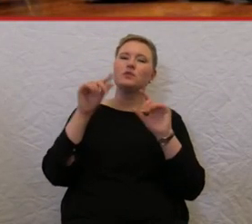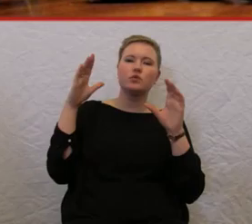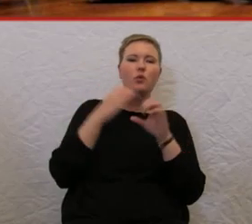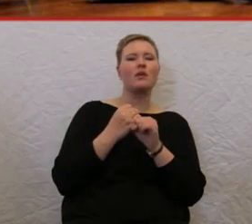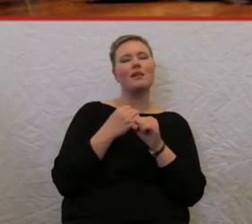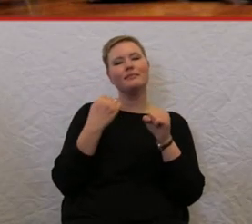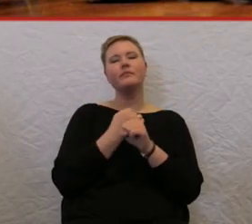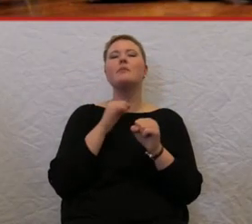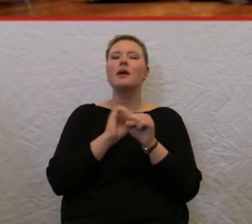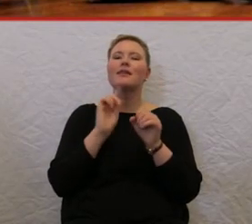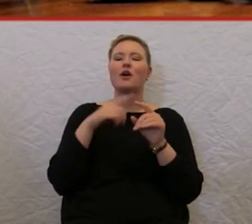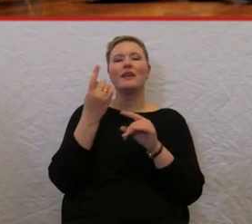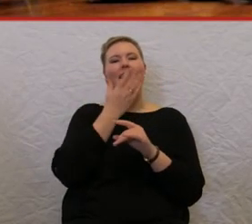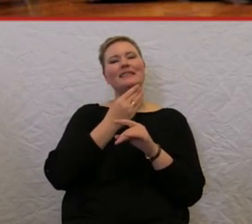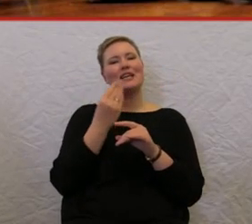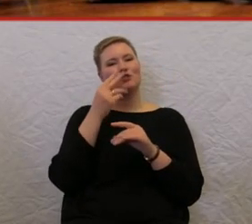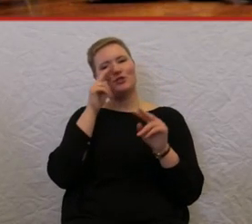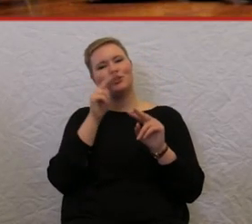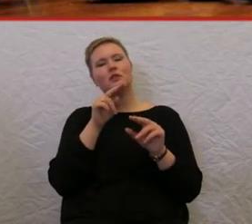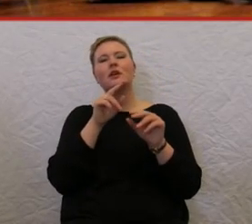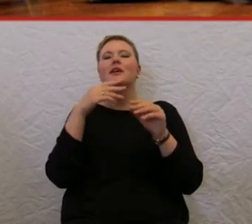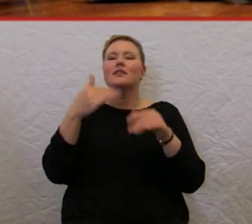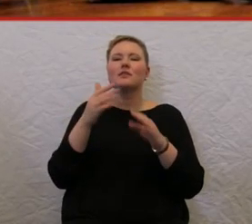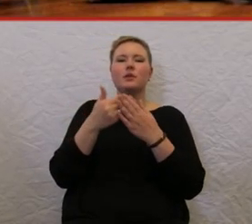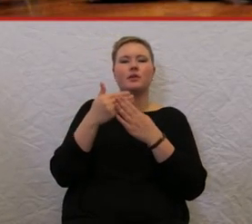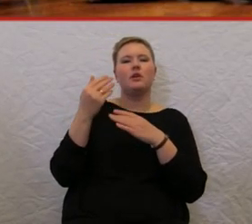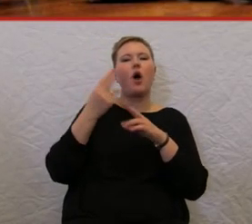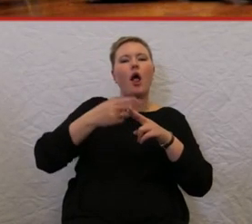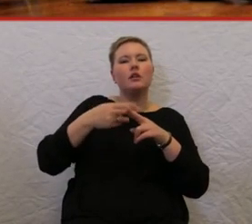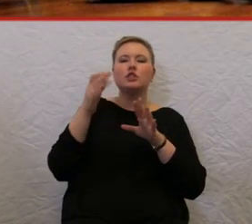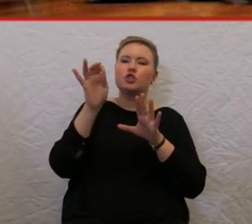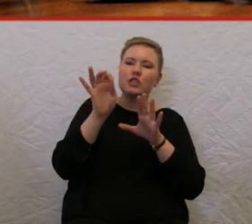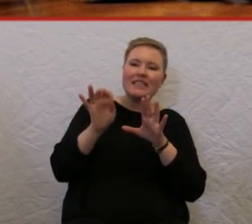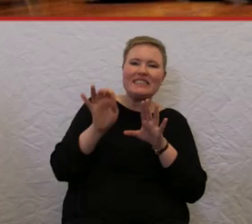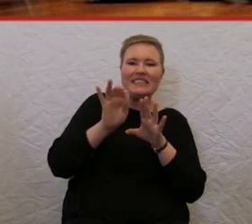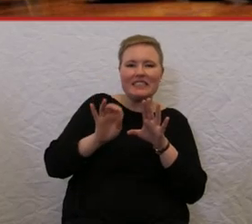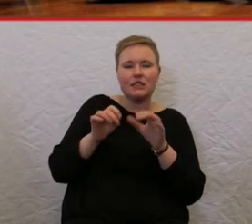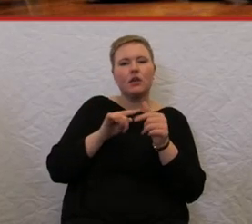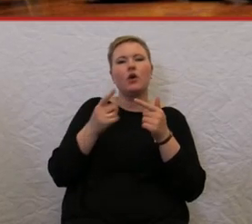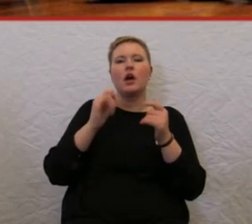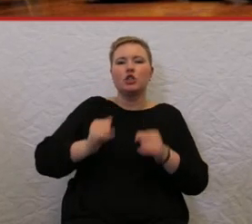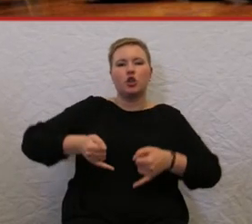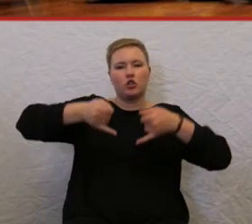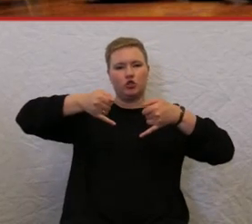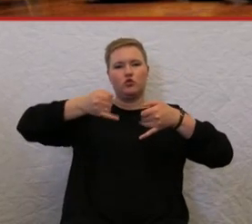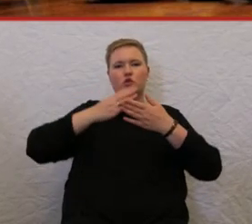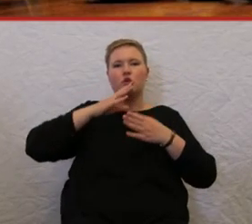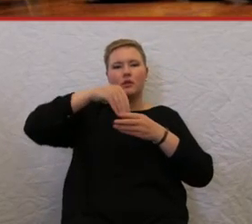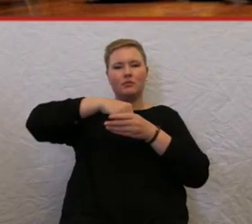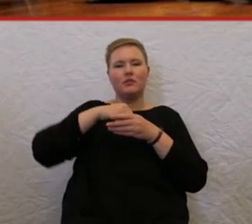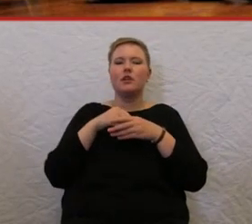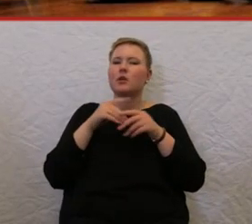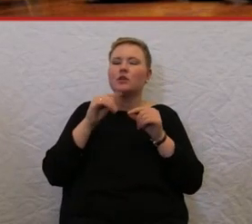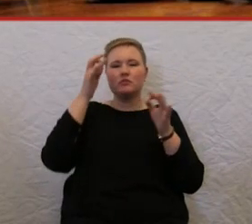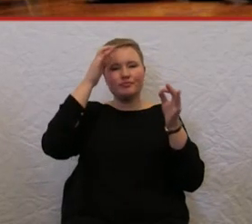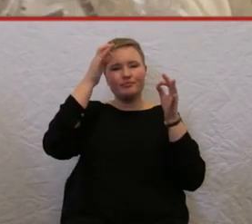sie hat von Holzschnitzereien in den Prothesen bis hin zu Stöckelschuhen an den Prothesen eine Menge